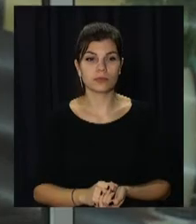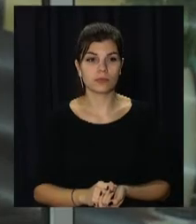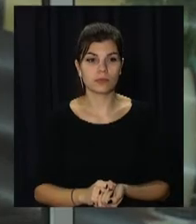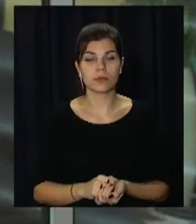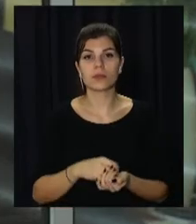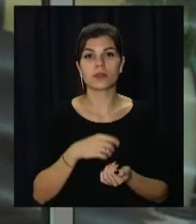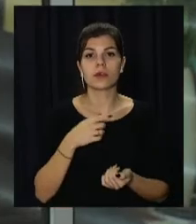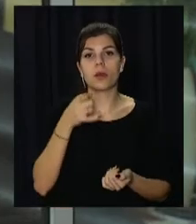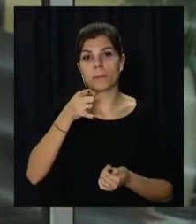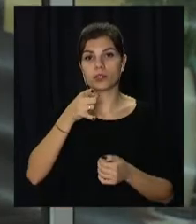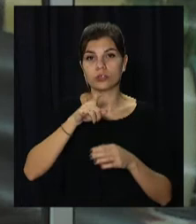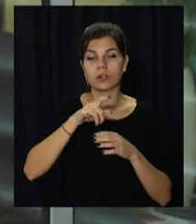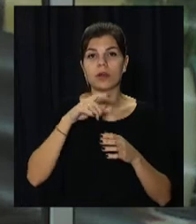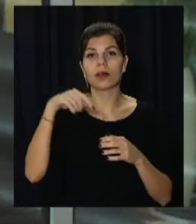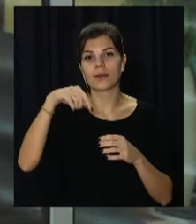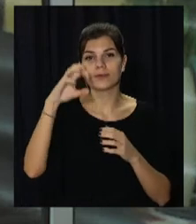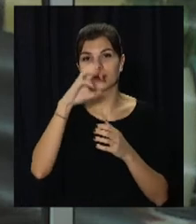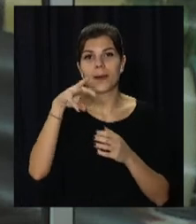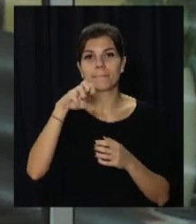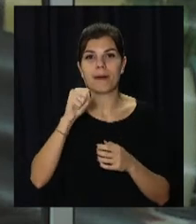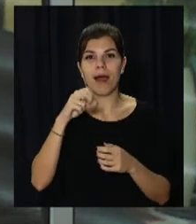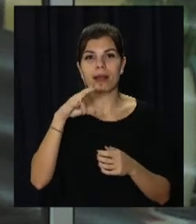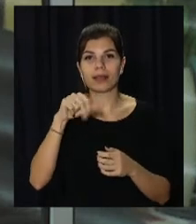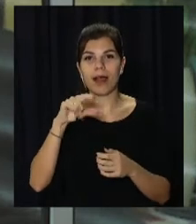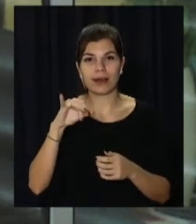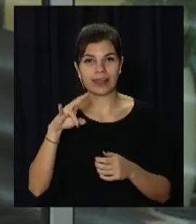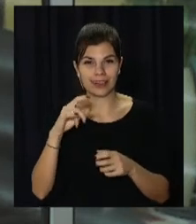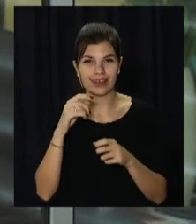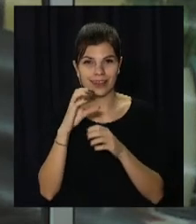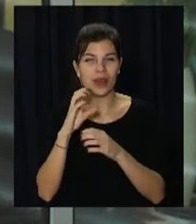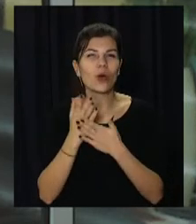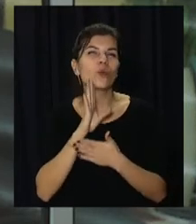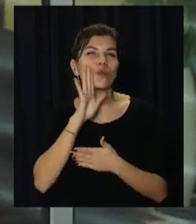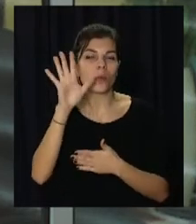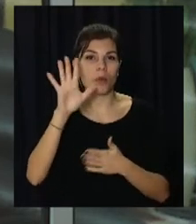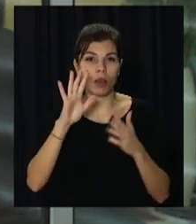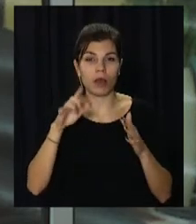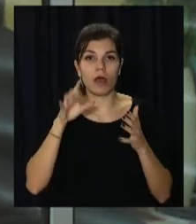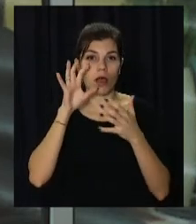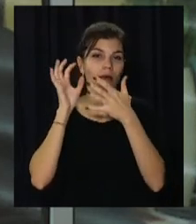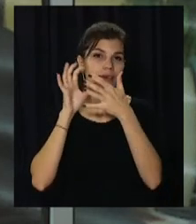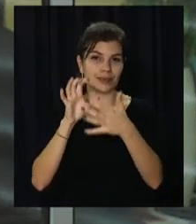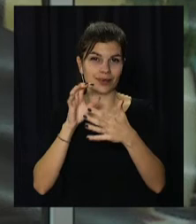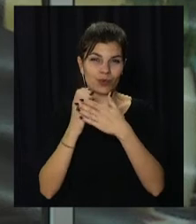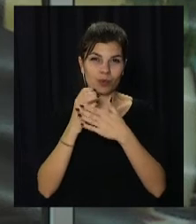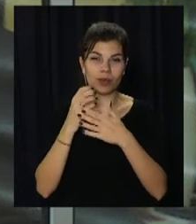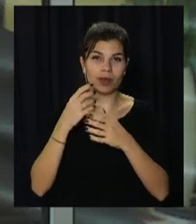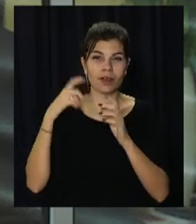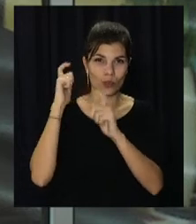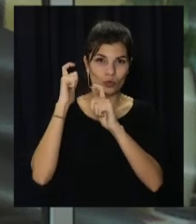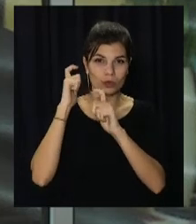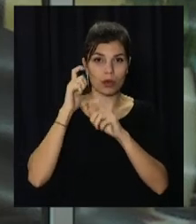Перекинулася фура з мандаринами. І не жарт. Під Дніпром десь о 5-й ранку на трасі перевернулася фура з цитрусовими та ледне